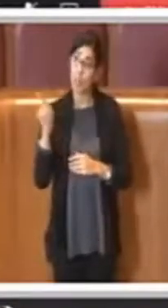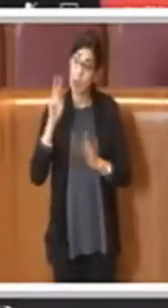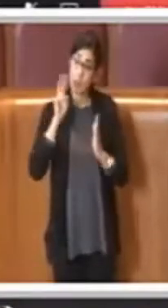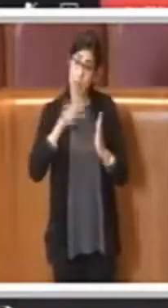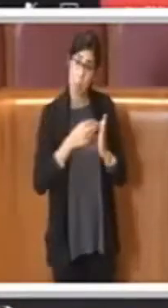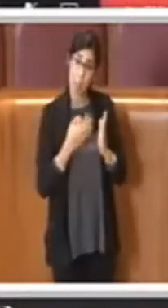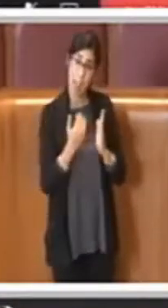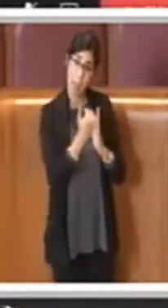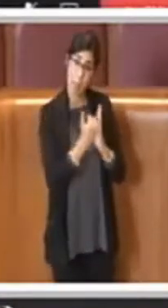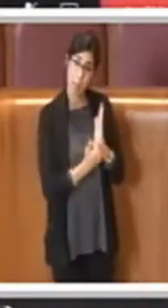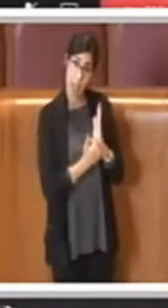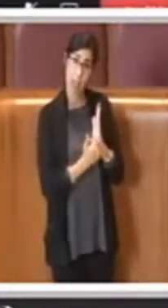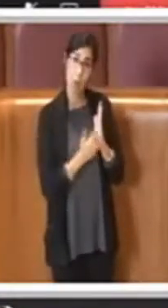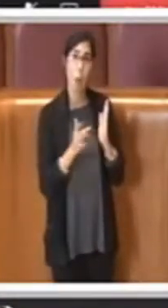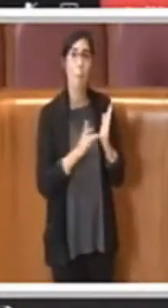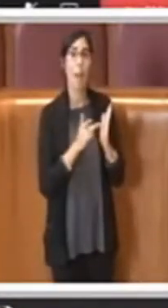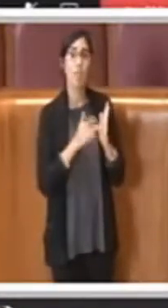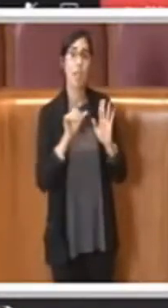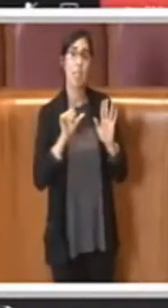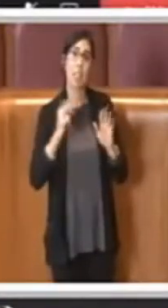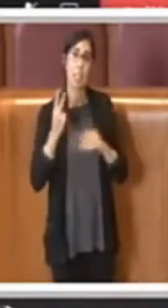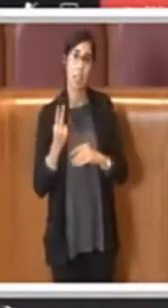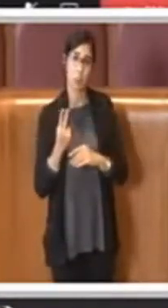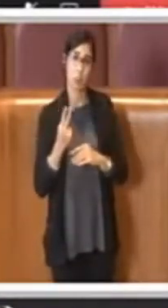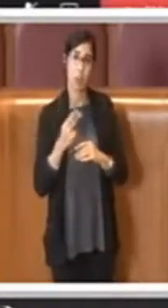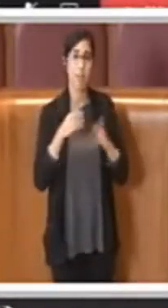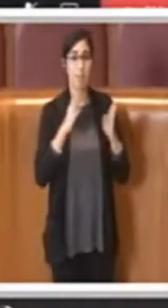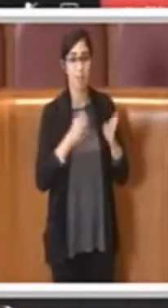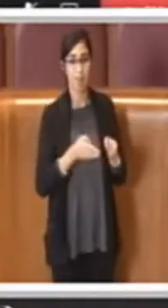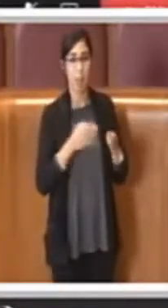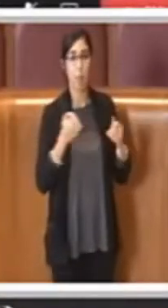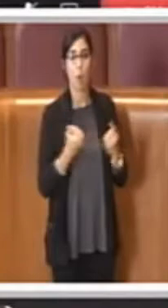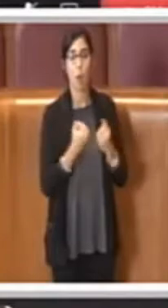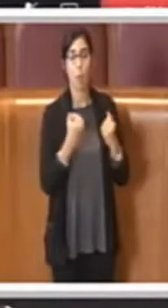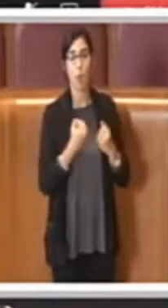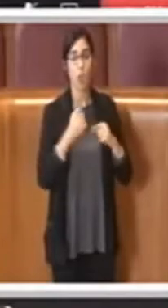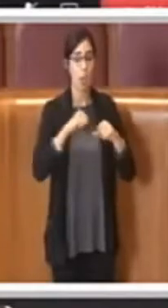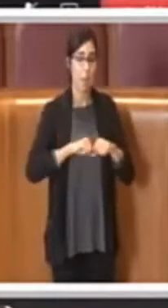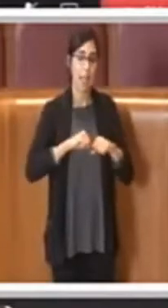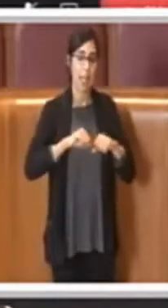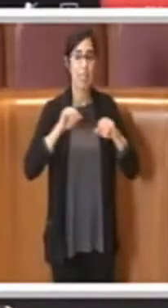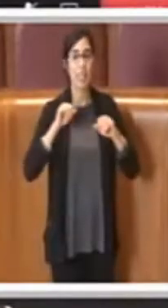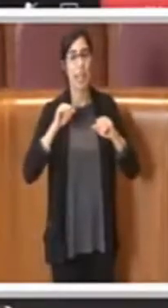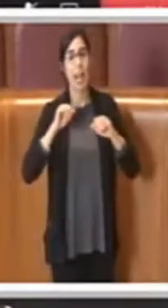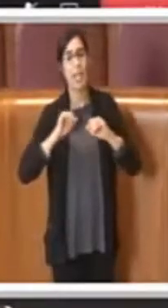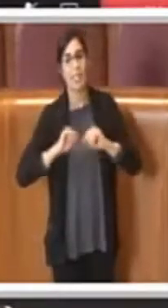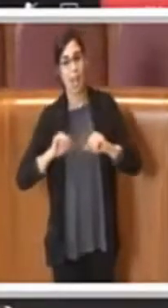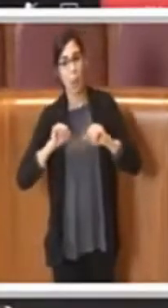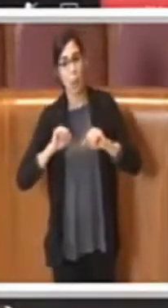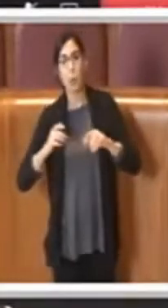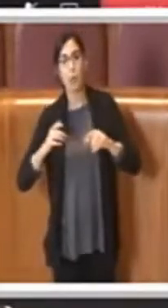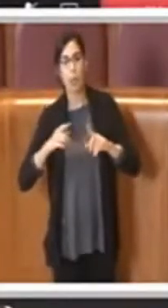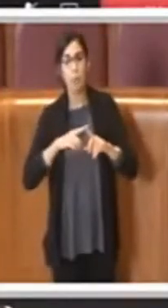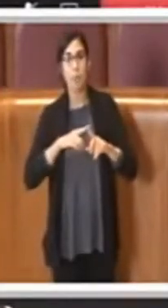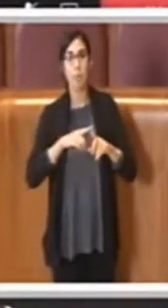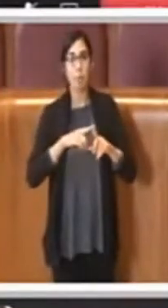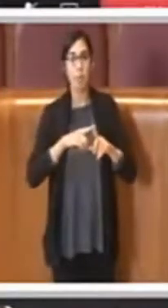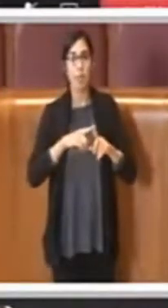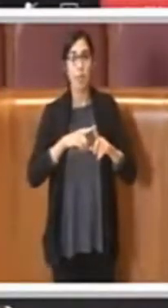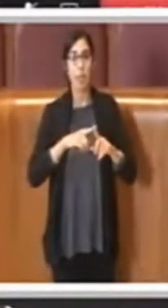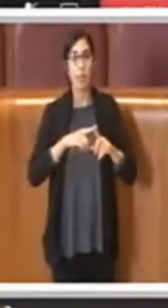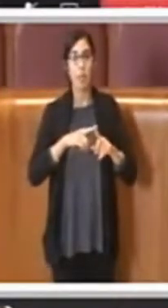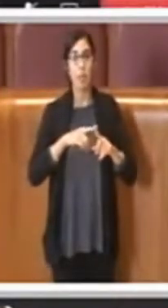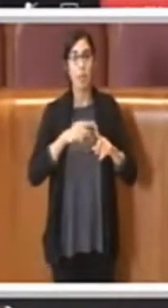62 nella sezione promozione del benessere e della salute alla voce di stabilità c'è il